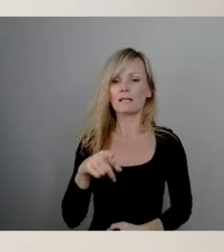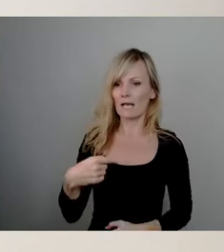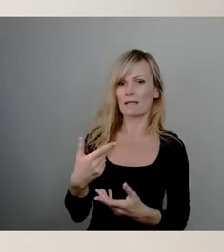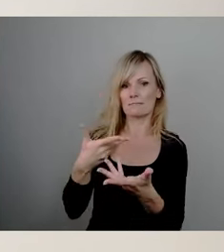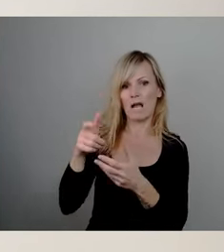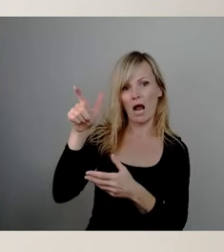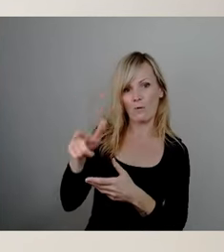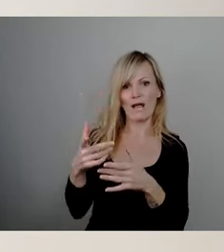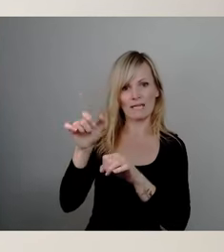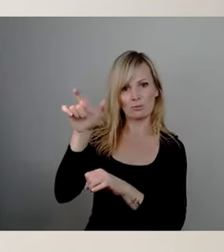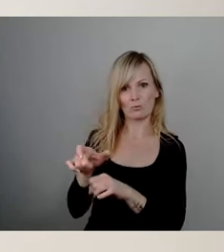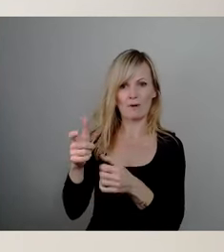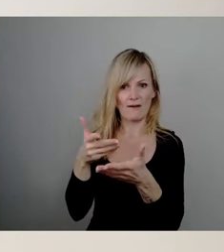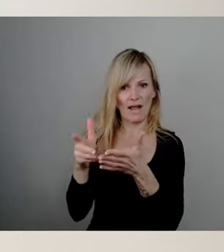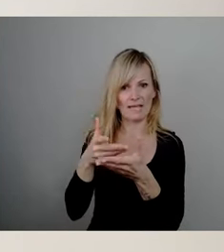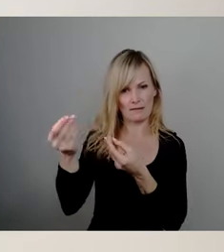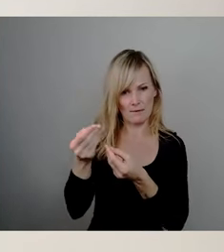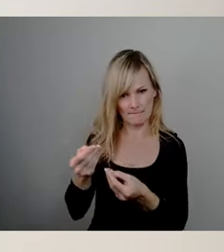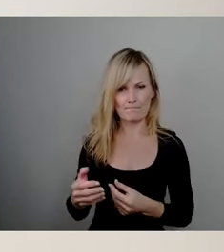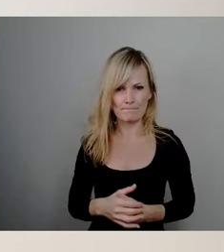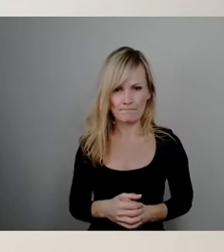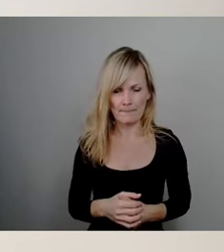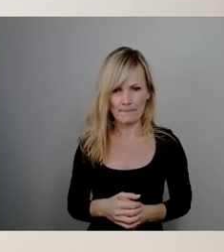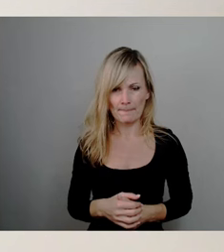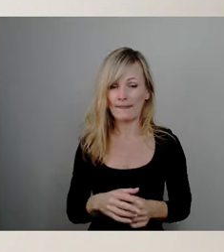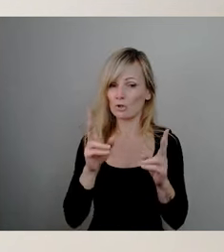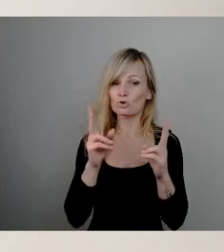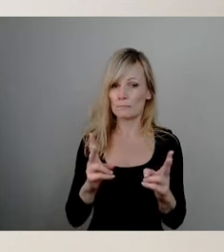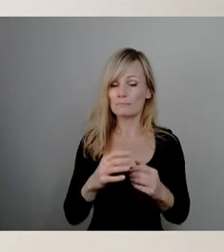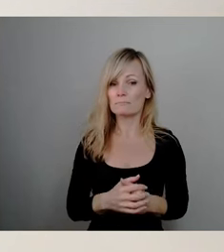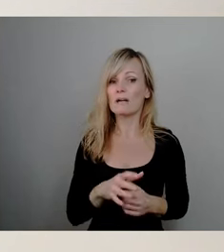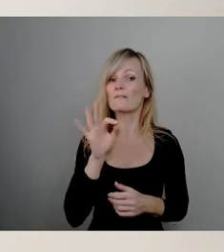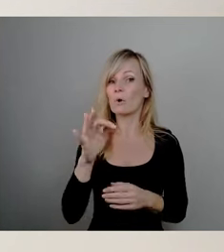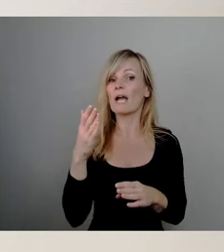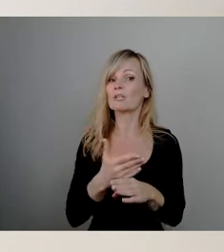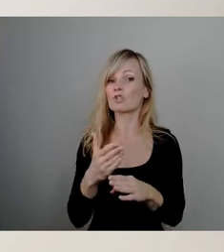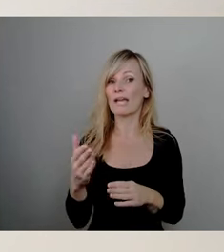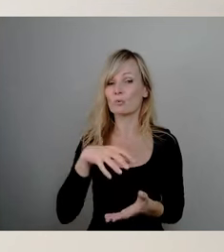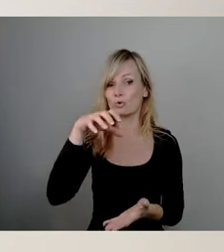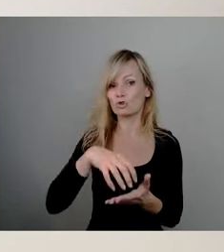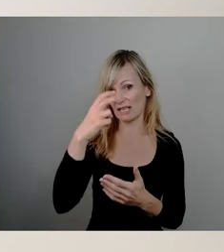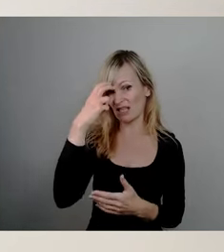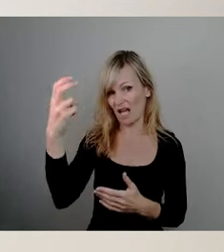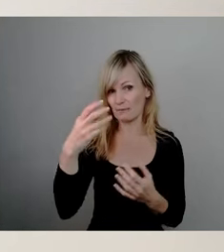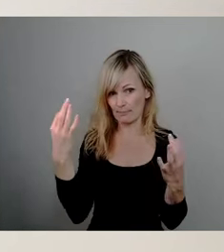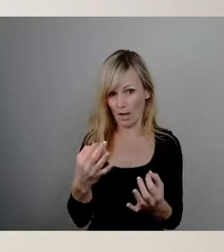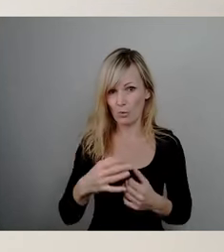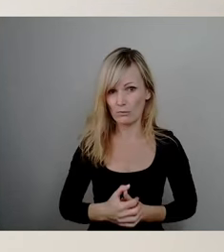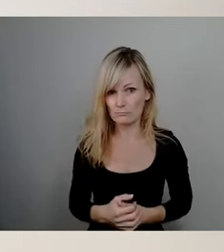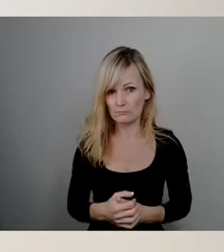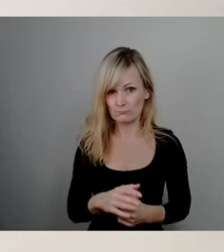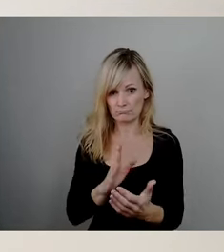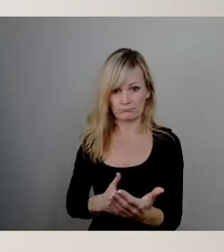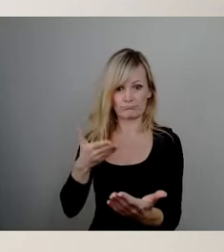da hat oder haben Sie auch völlig recht, für eine Entscheidung braucht man natürlich den Stadtrat und wir müssen das dem Stadtrat vorlegen, aber dass wir